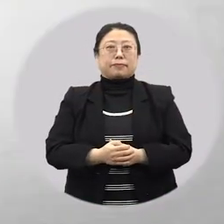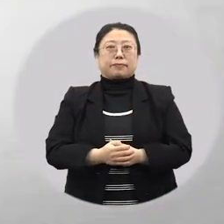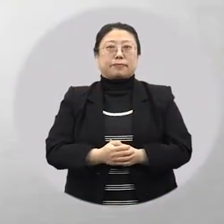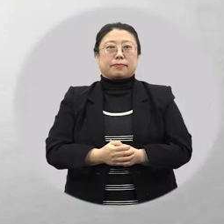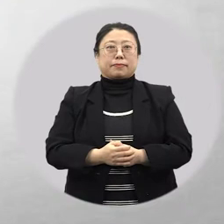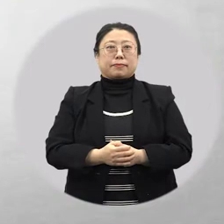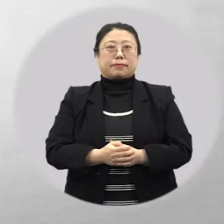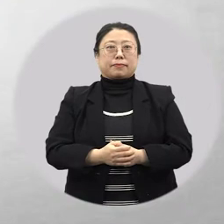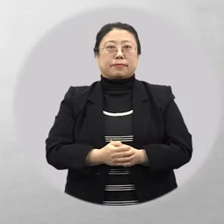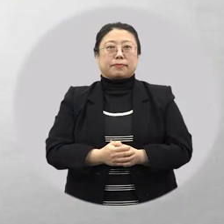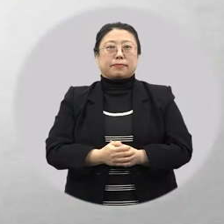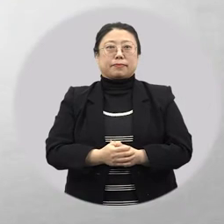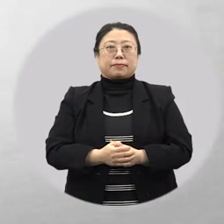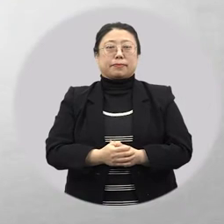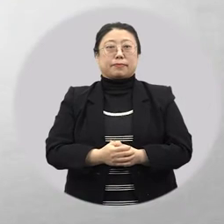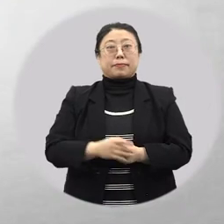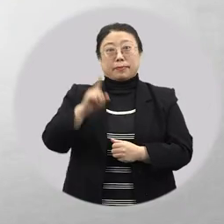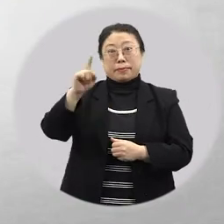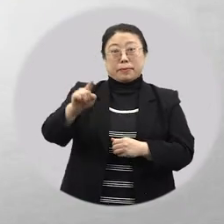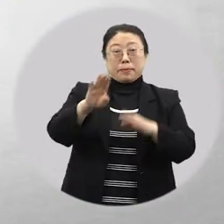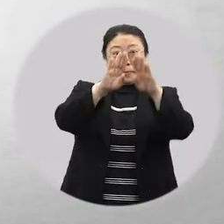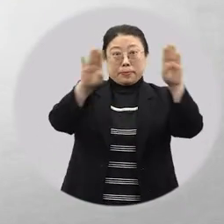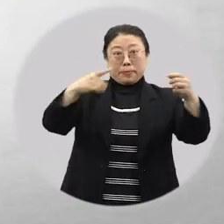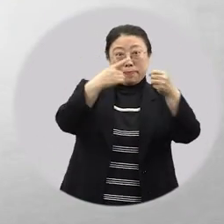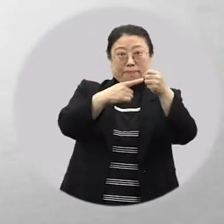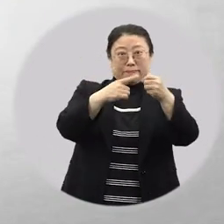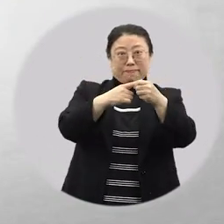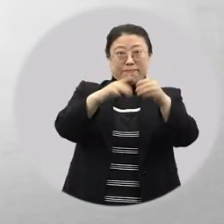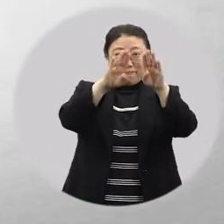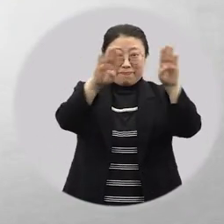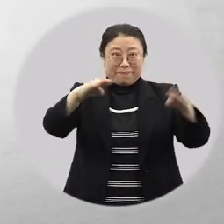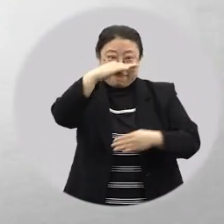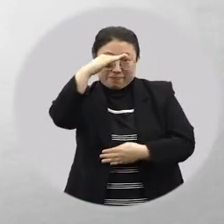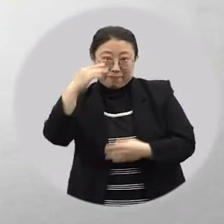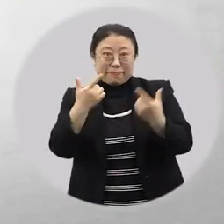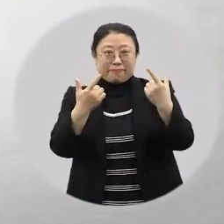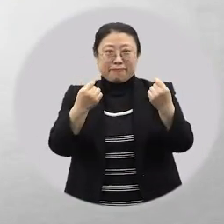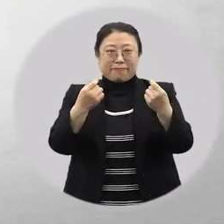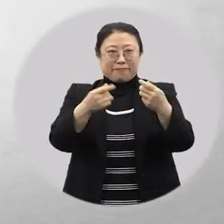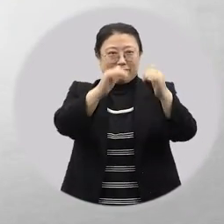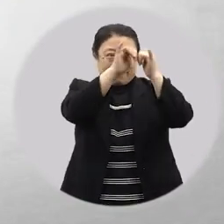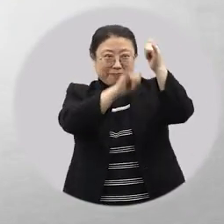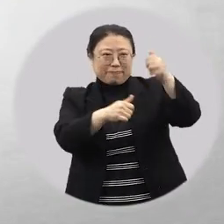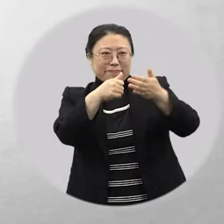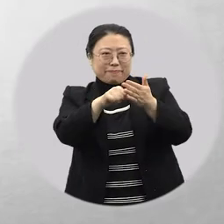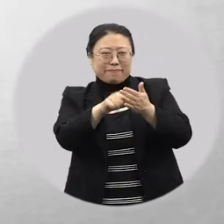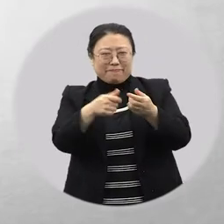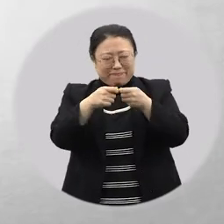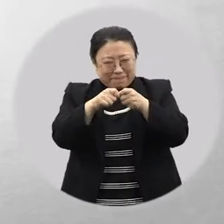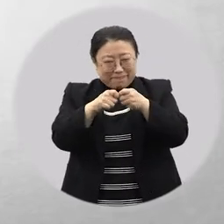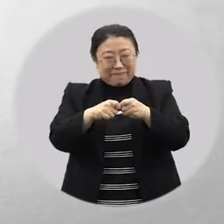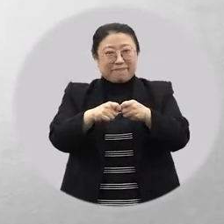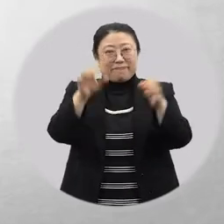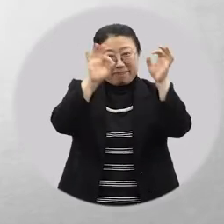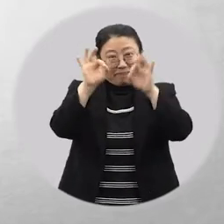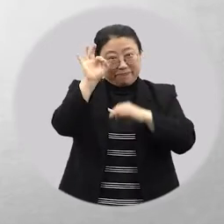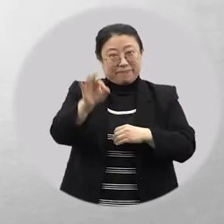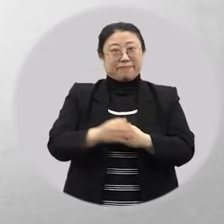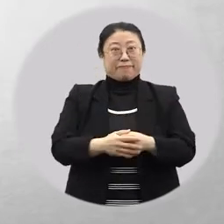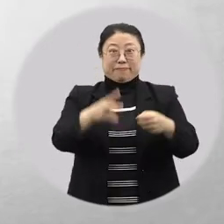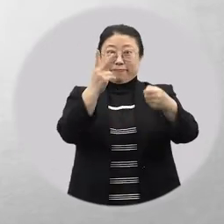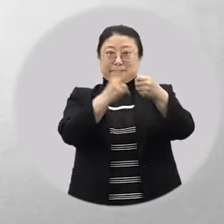하나, 박물관에서 관람하는 것처럼 유물들을 꼼꼼하게 살펴보세요. 둘,